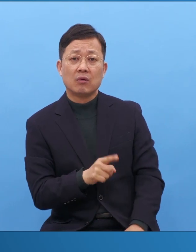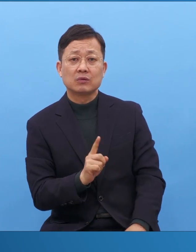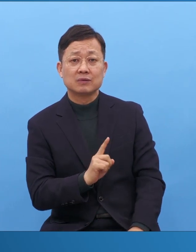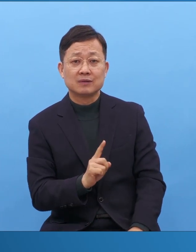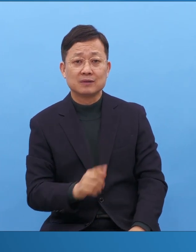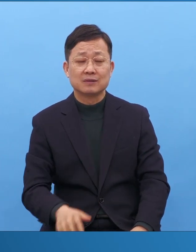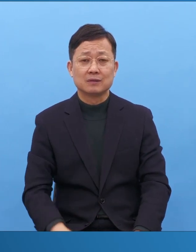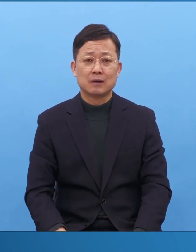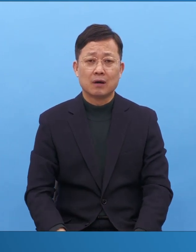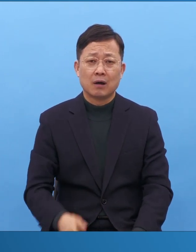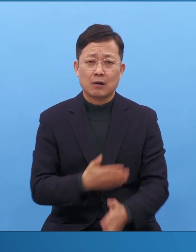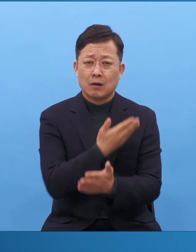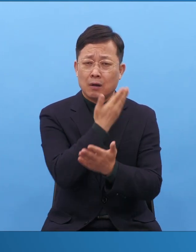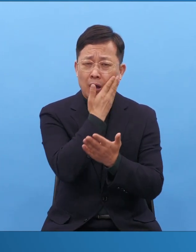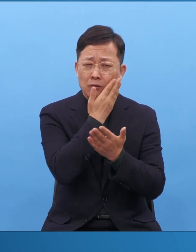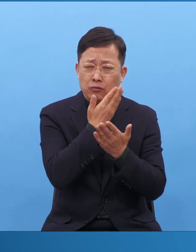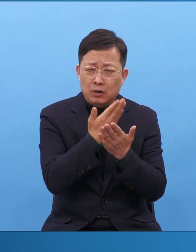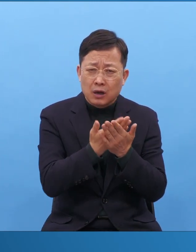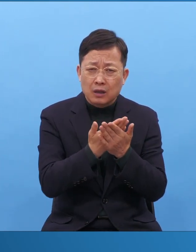많은 것을 놓치겠죠.